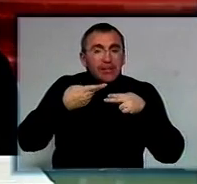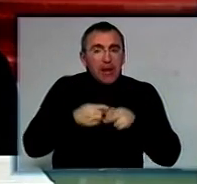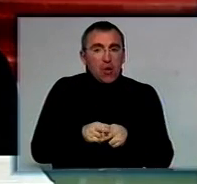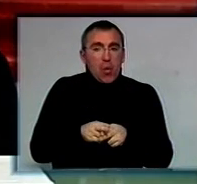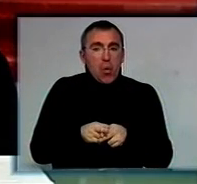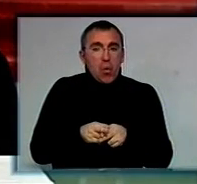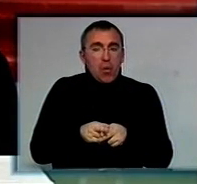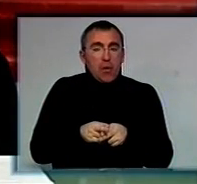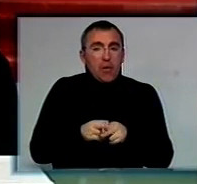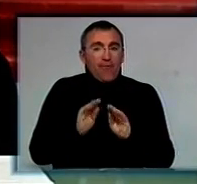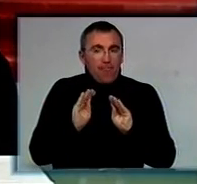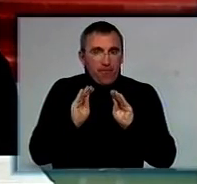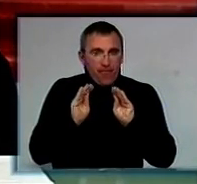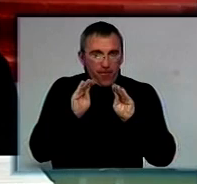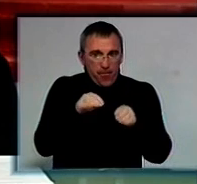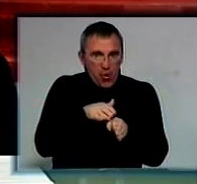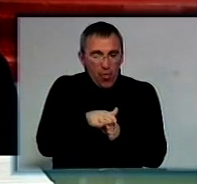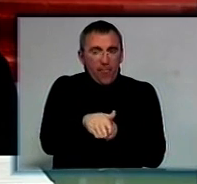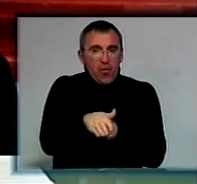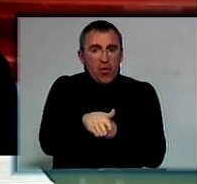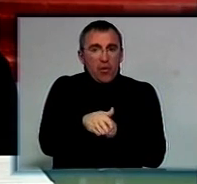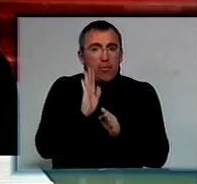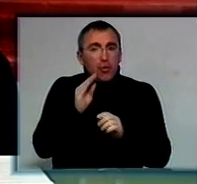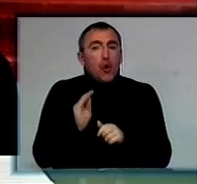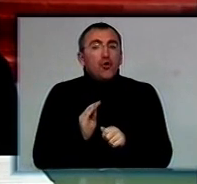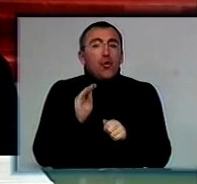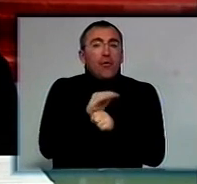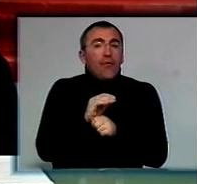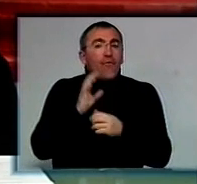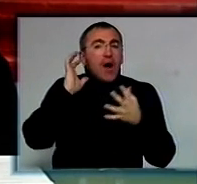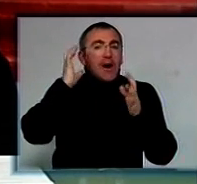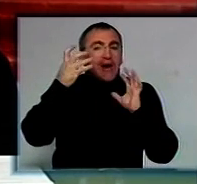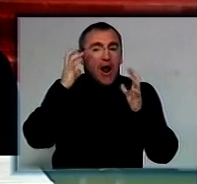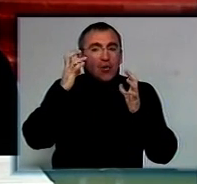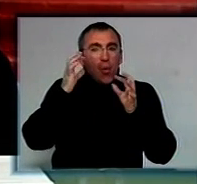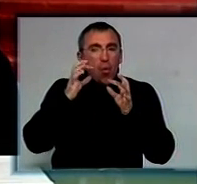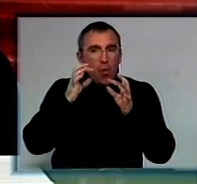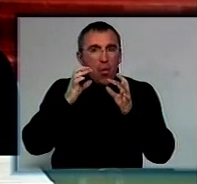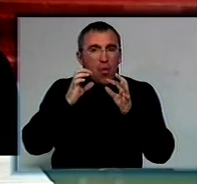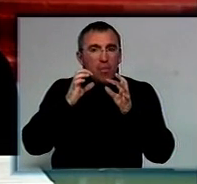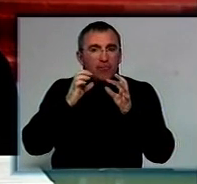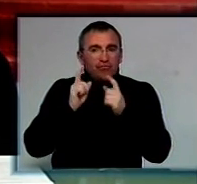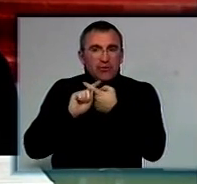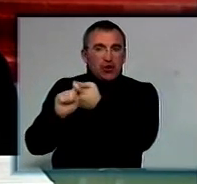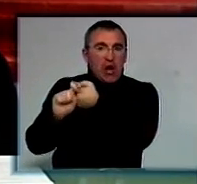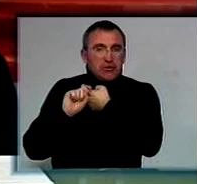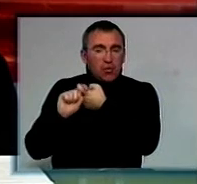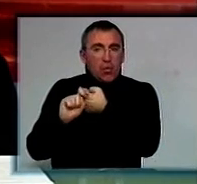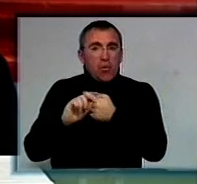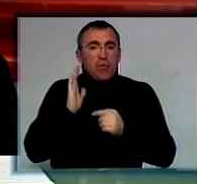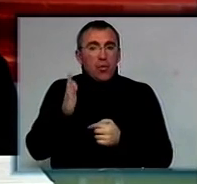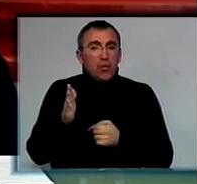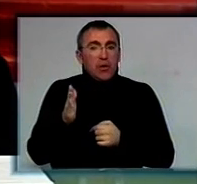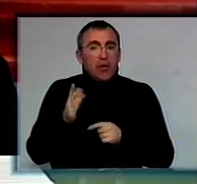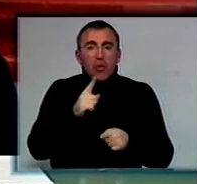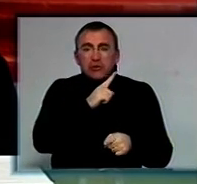впроваджуватись, будуть додаткові радіочастоти, так що ми надіємося, що